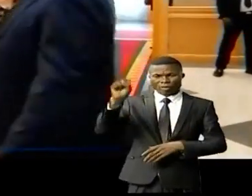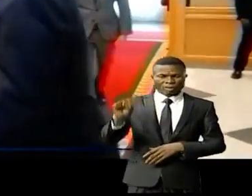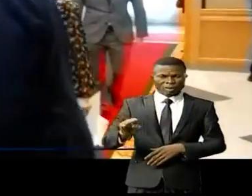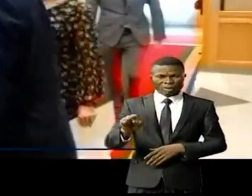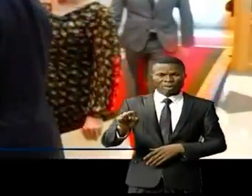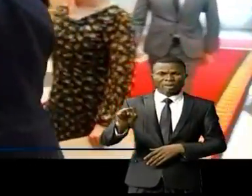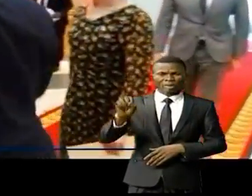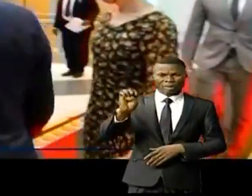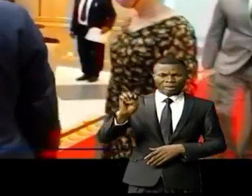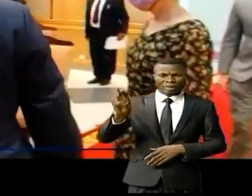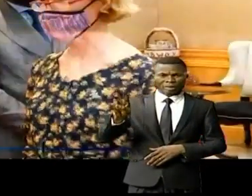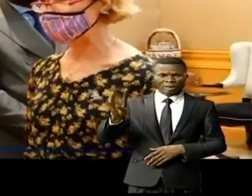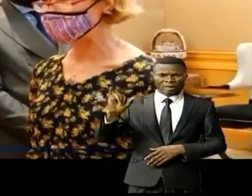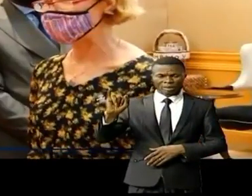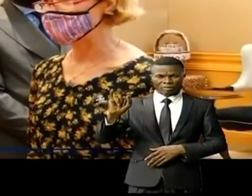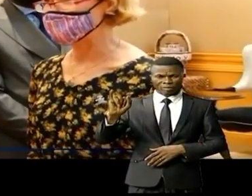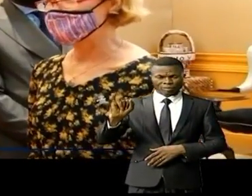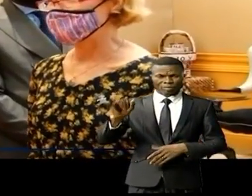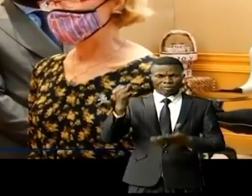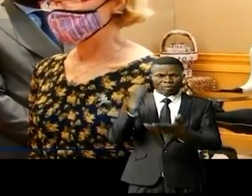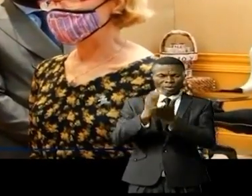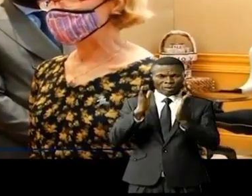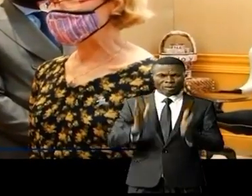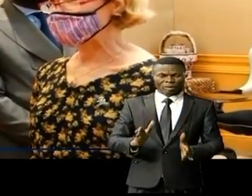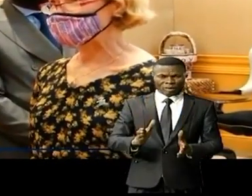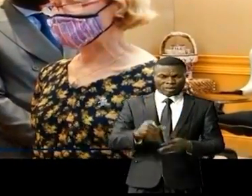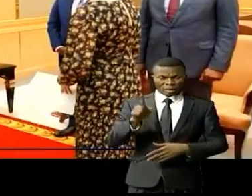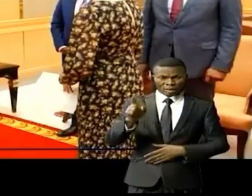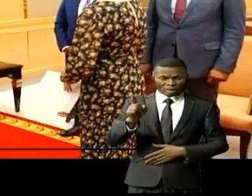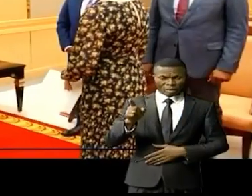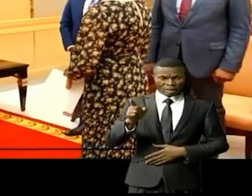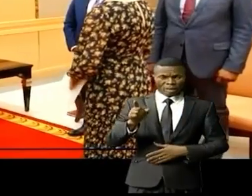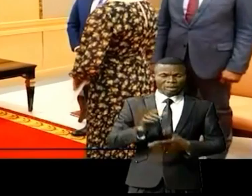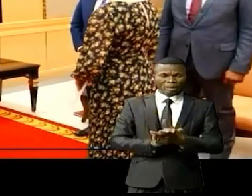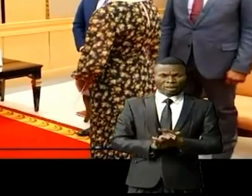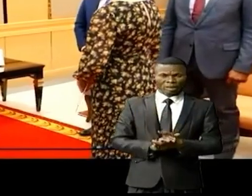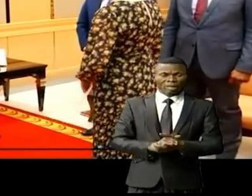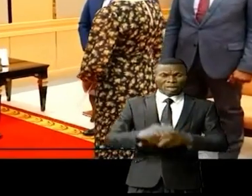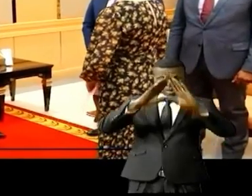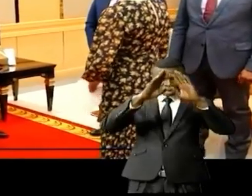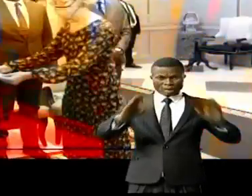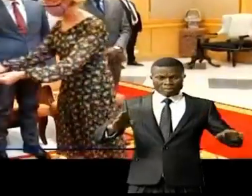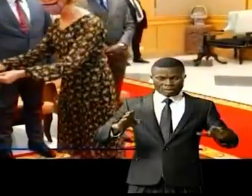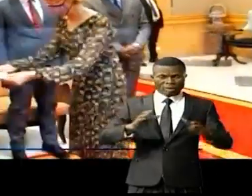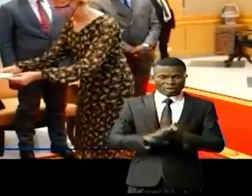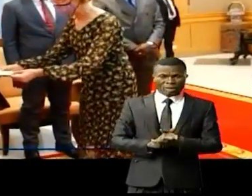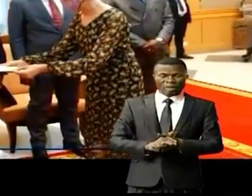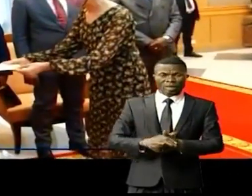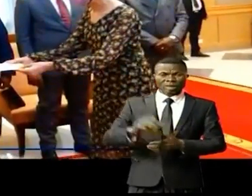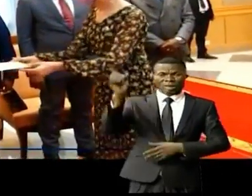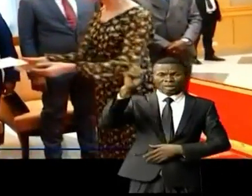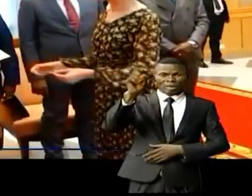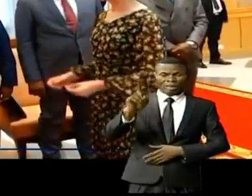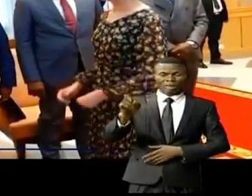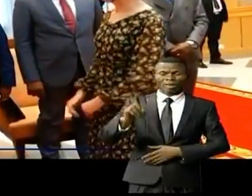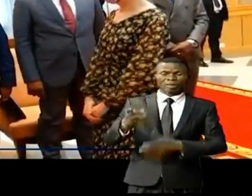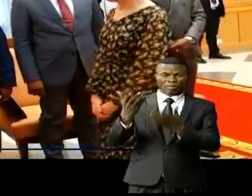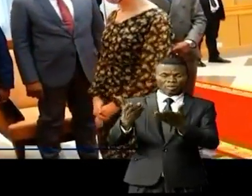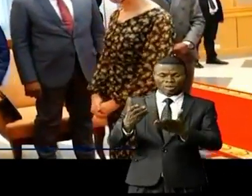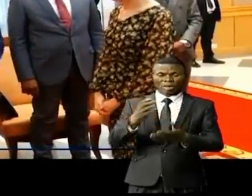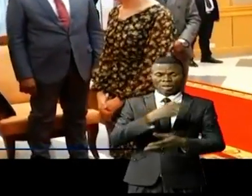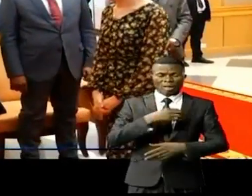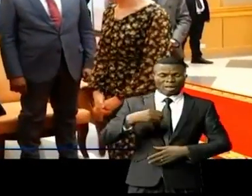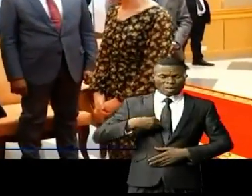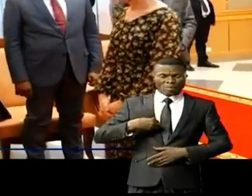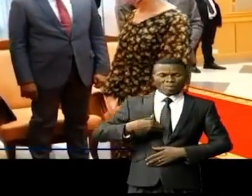est apparu certainement étranger pour l'ambassadeur Bront Moules qui a eu une résidence à Harare au Zimbabwe. Cette dame diplomate de